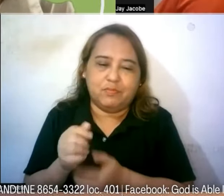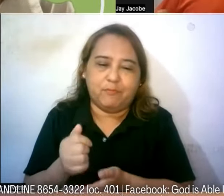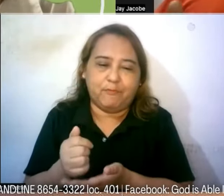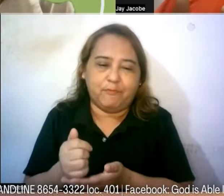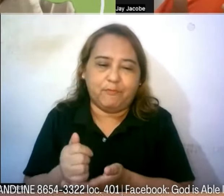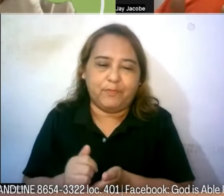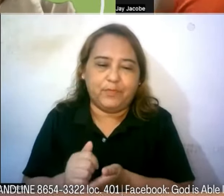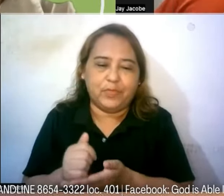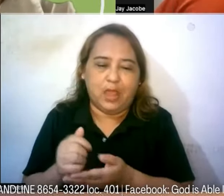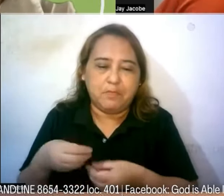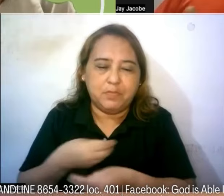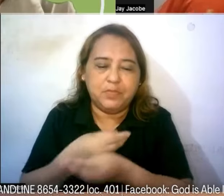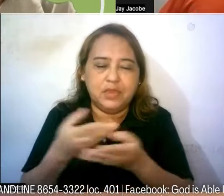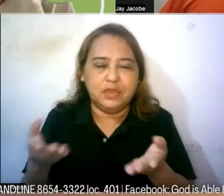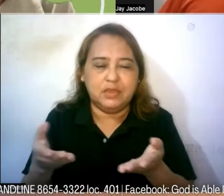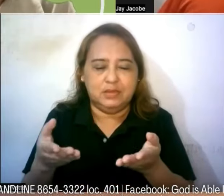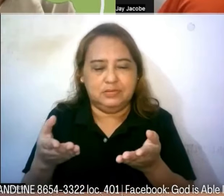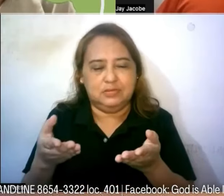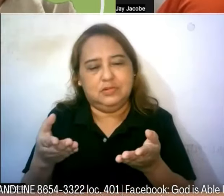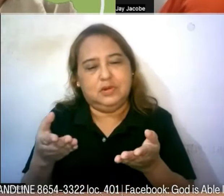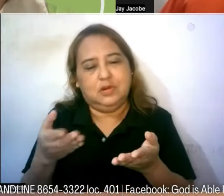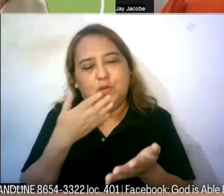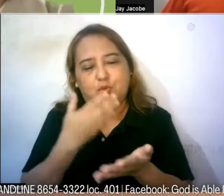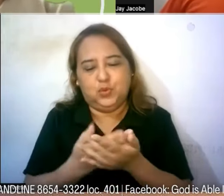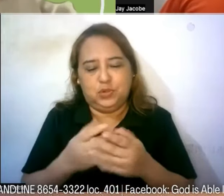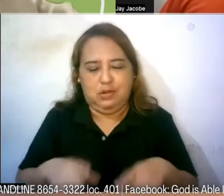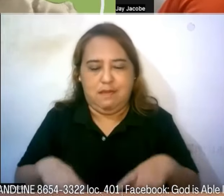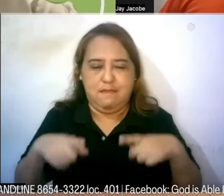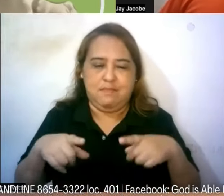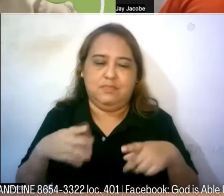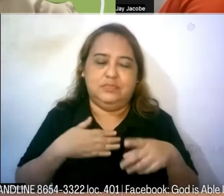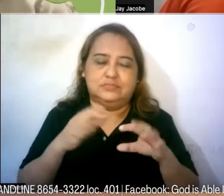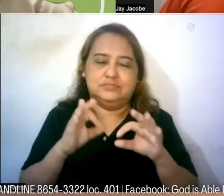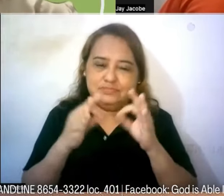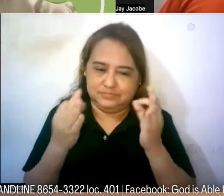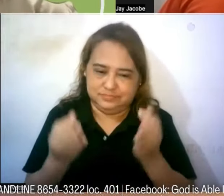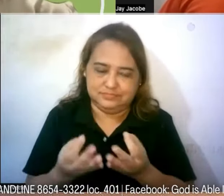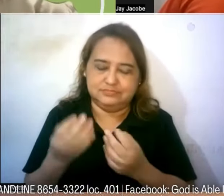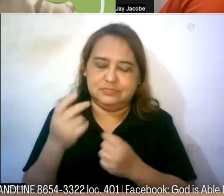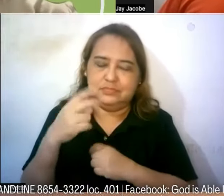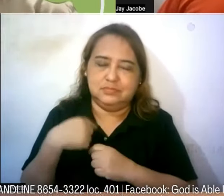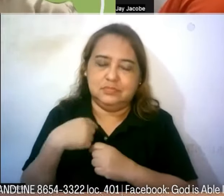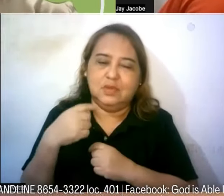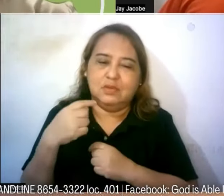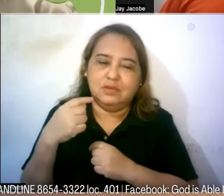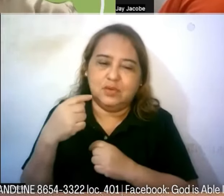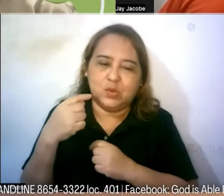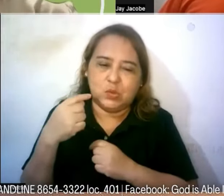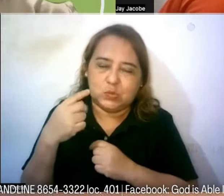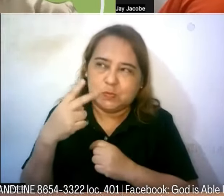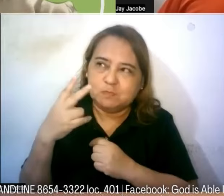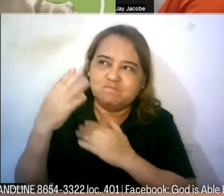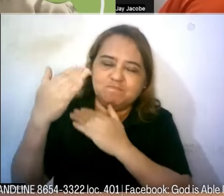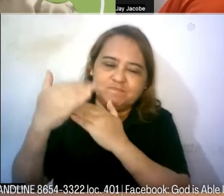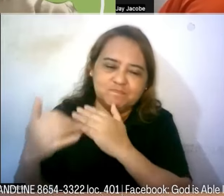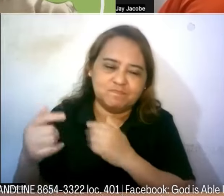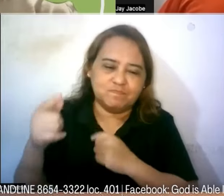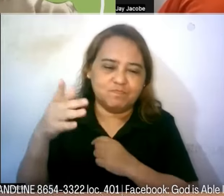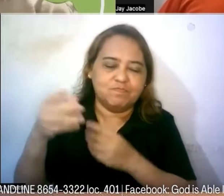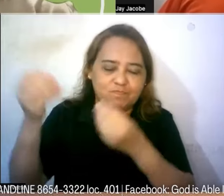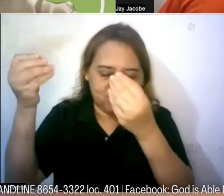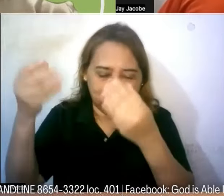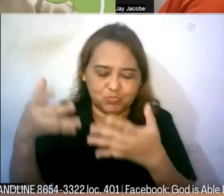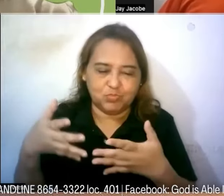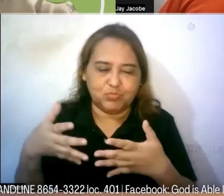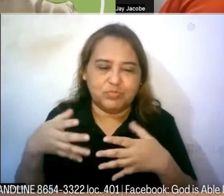nabigyan ng maayos na buhay ko yun po ang nakikitang panawagan sa akin ng Diyos at pagpapara sa